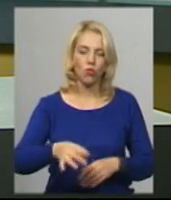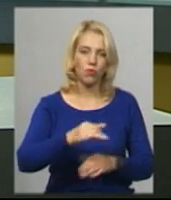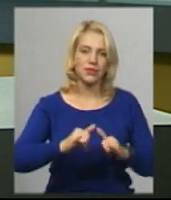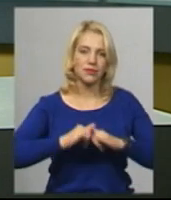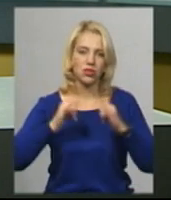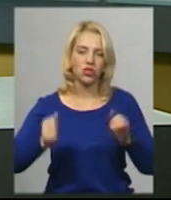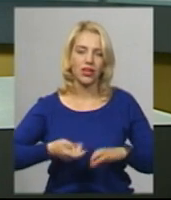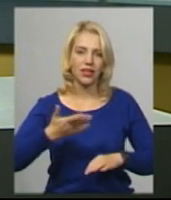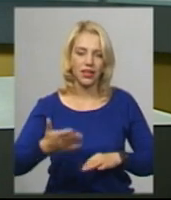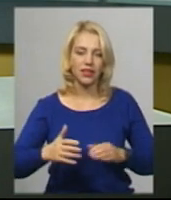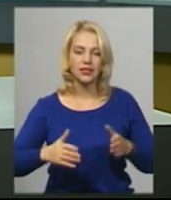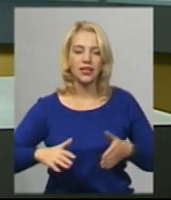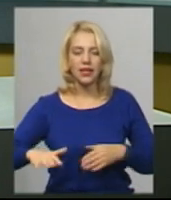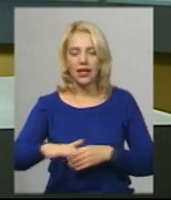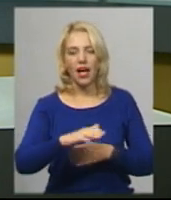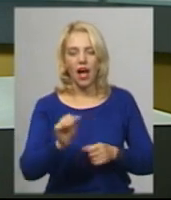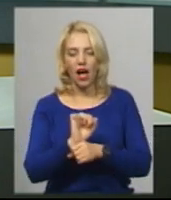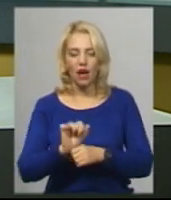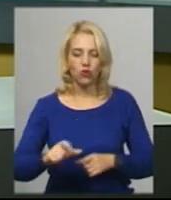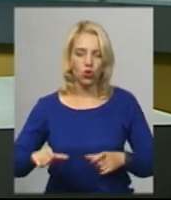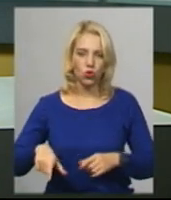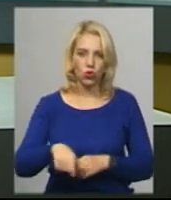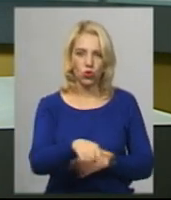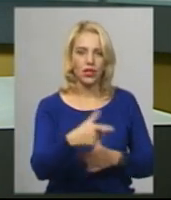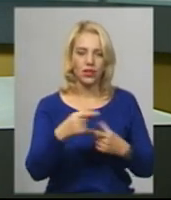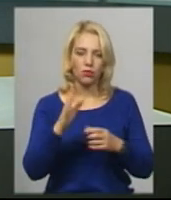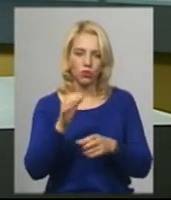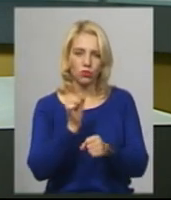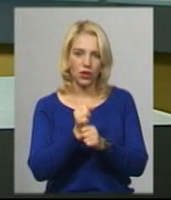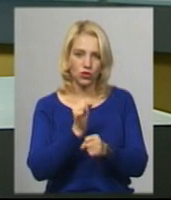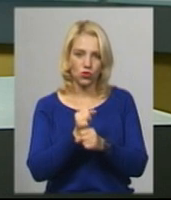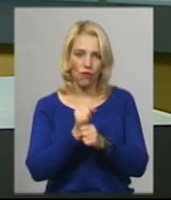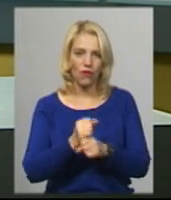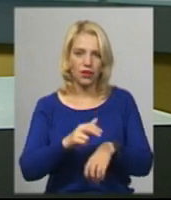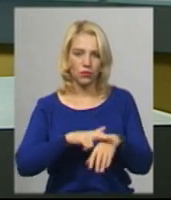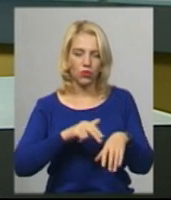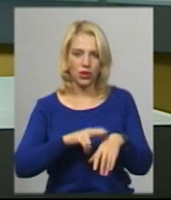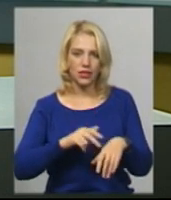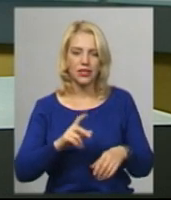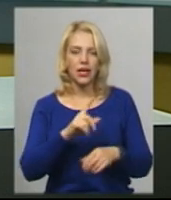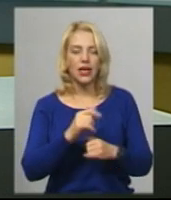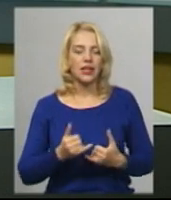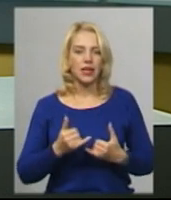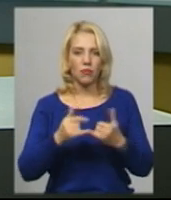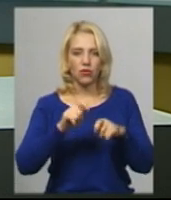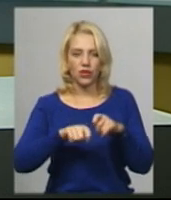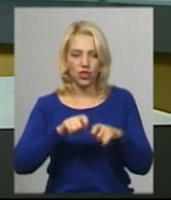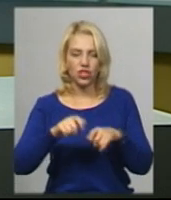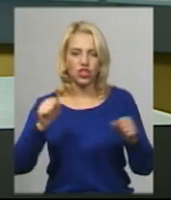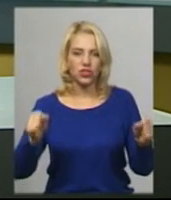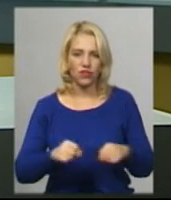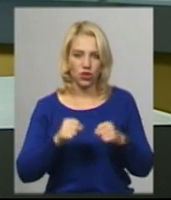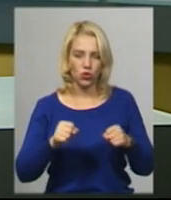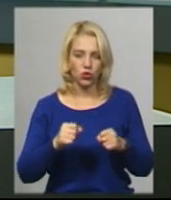збільшилась кількість ділянок автодоріг, де працюватимуть правоохоронці з приладом для вимірювання швидкості трукам. Про це повідомила старший інспектор